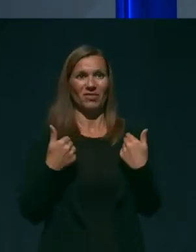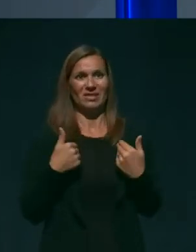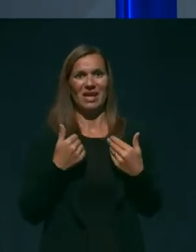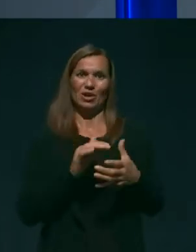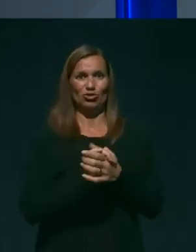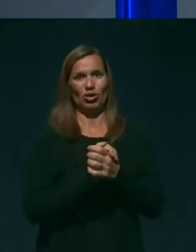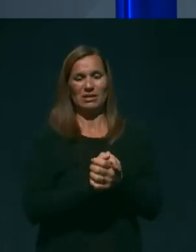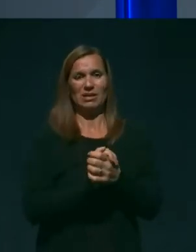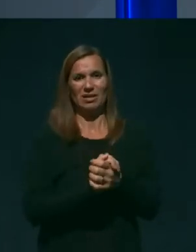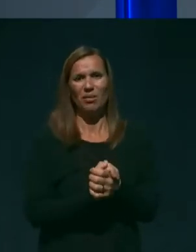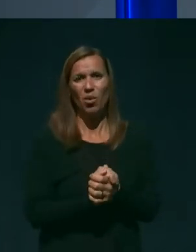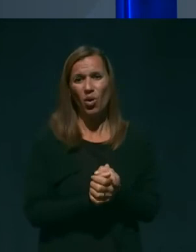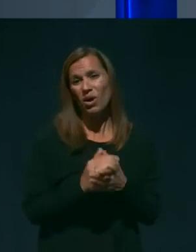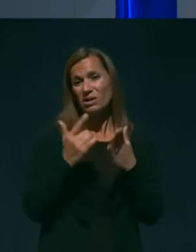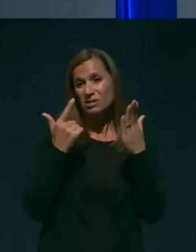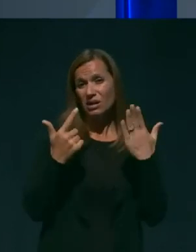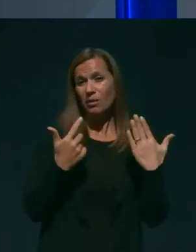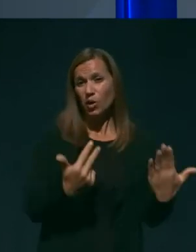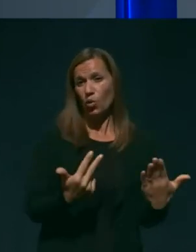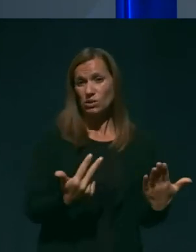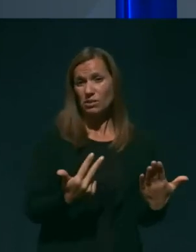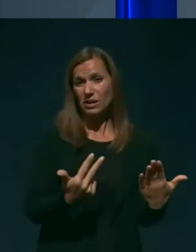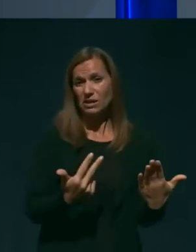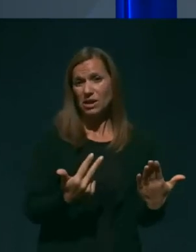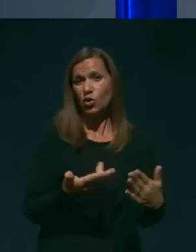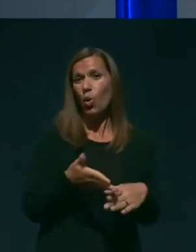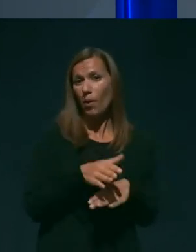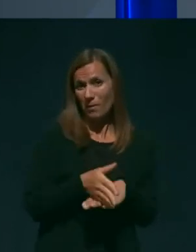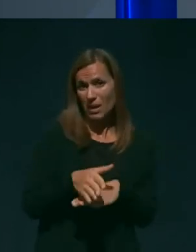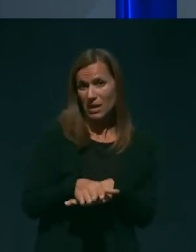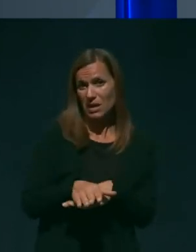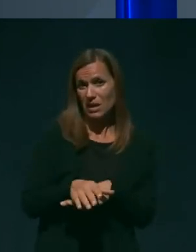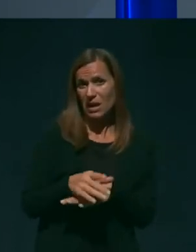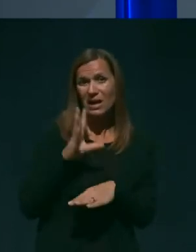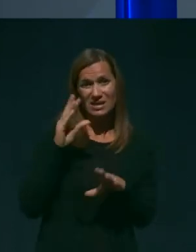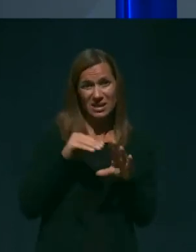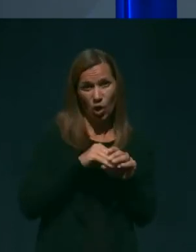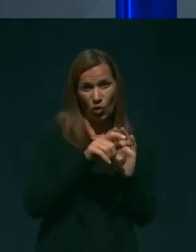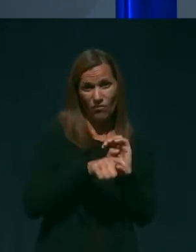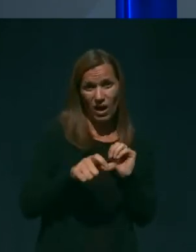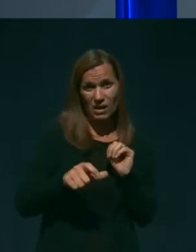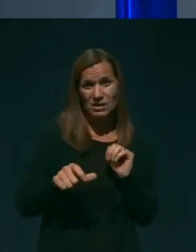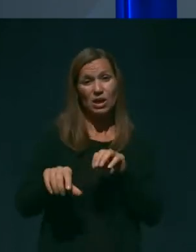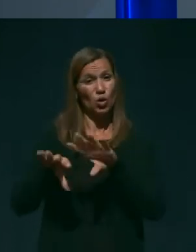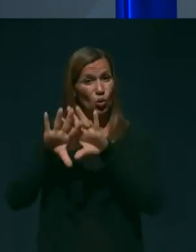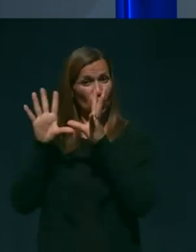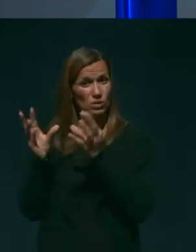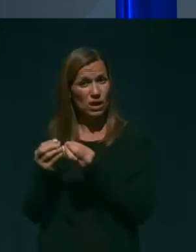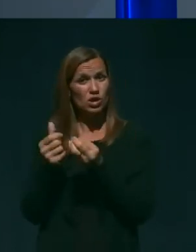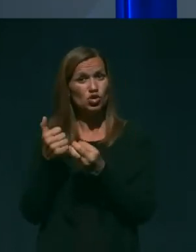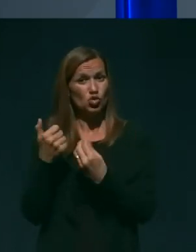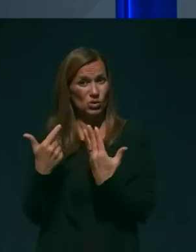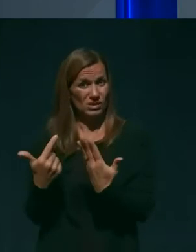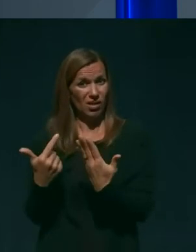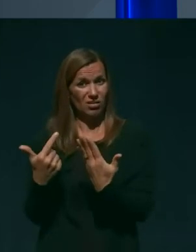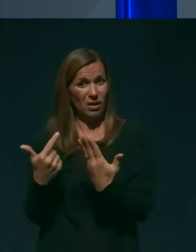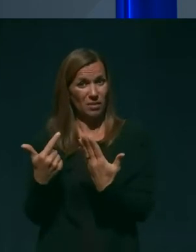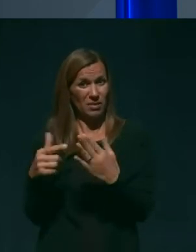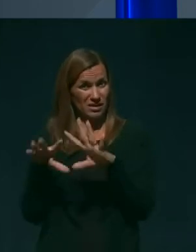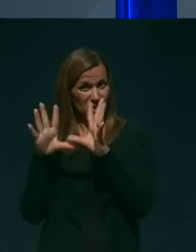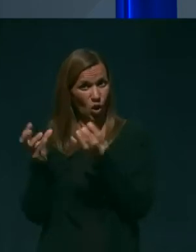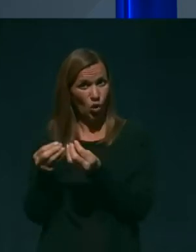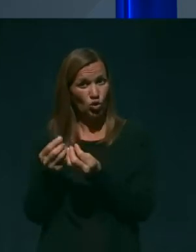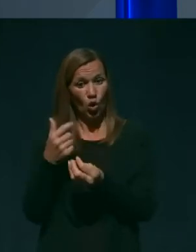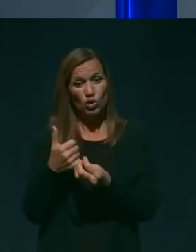87 umrlih stanovalcev pa 107 celotnih, celotno, mislim, od 107